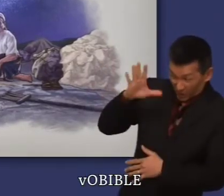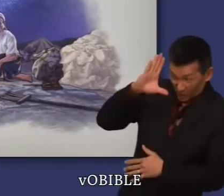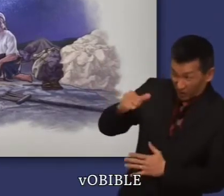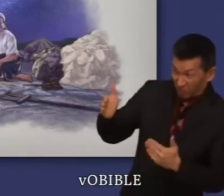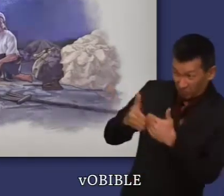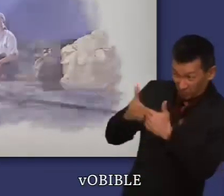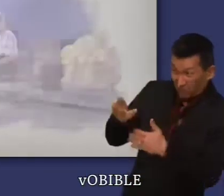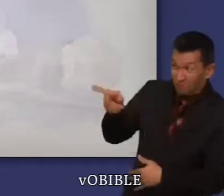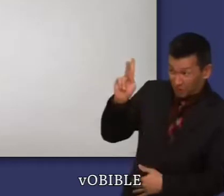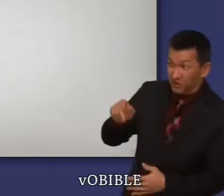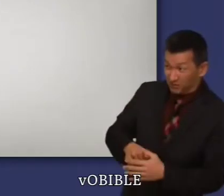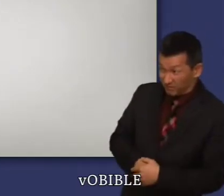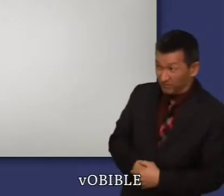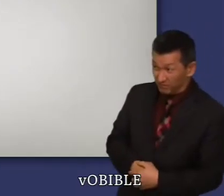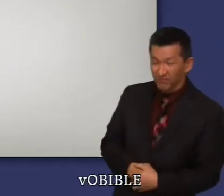racheter.